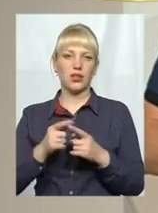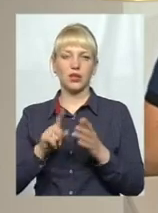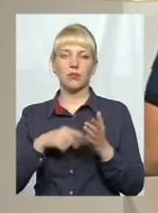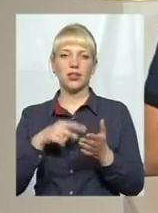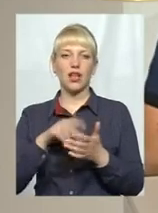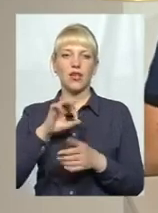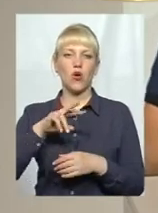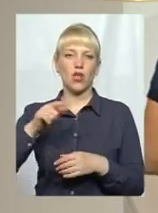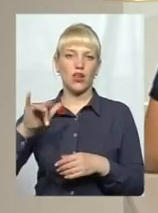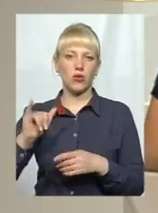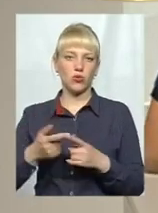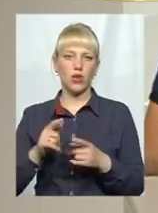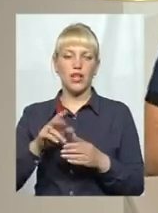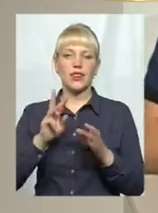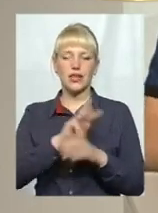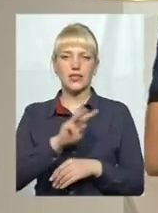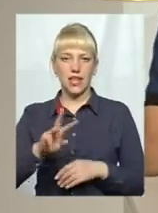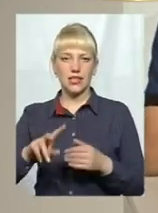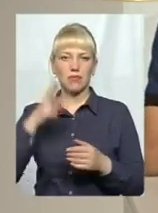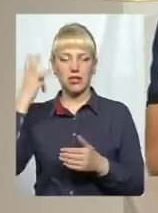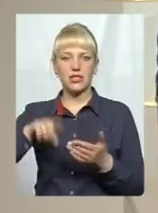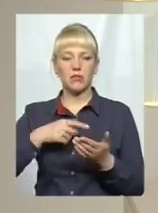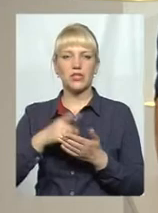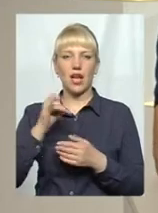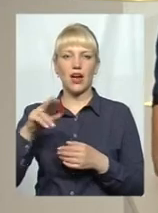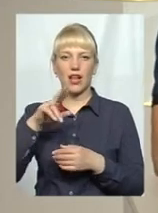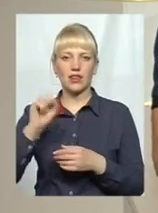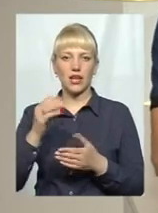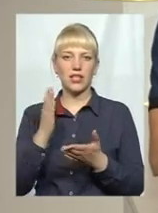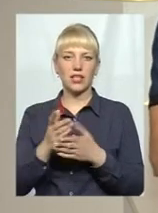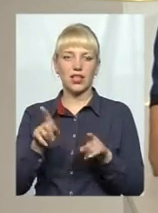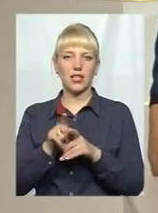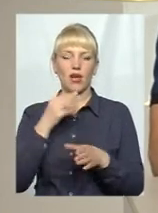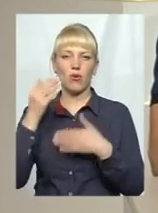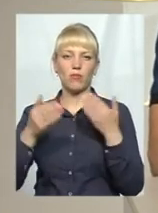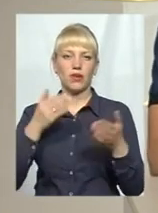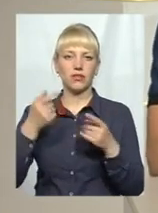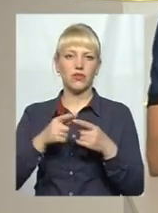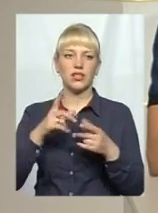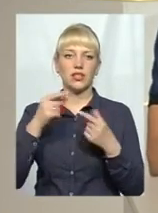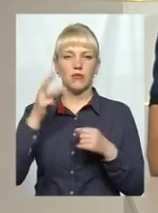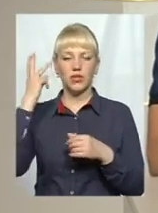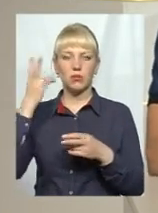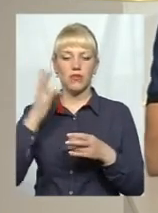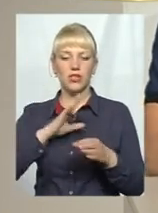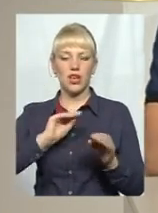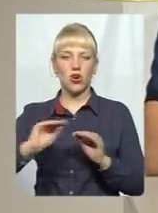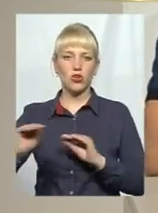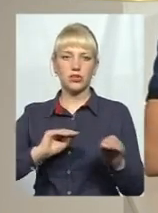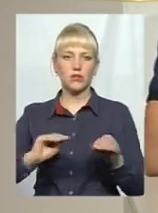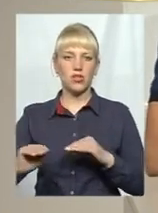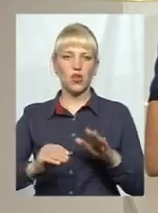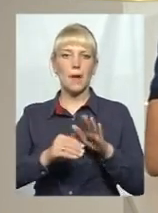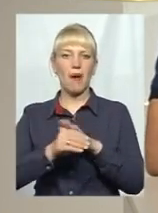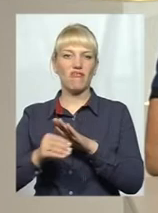зараз до пана Олега. На сайті Хмельницької міської ради є таке опитування якраз з цього приводу, де там у Хмельницькому повинні розміщуватися мафи. Я знаю, що ви є,